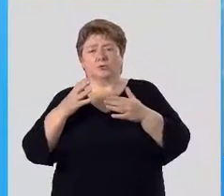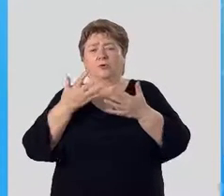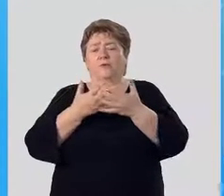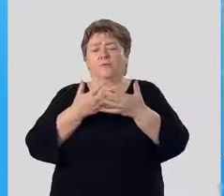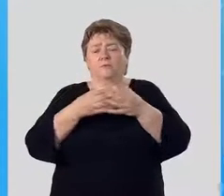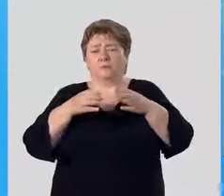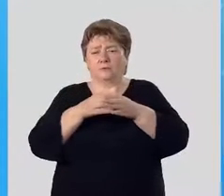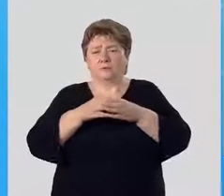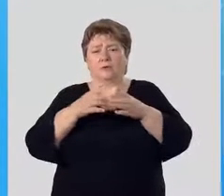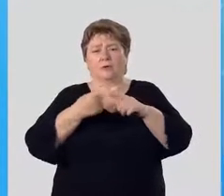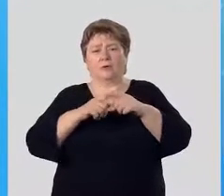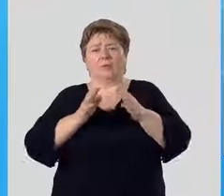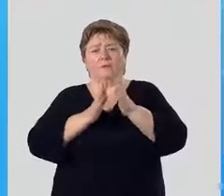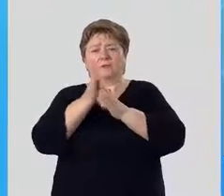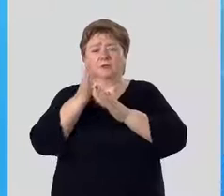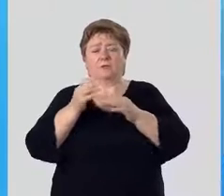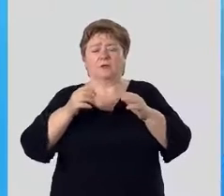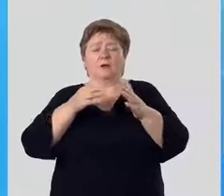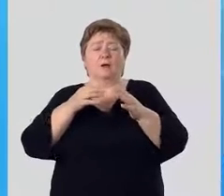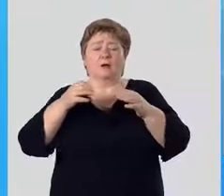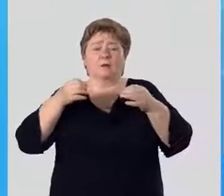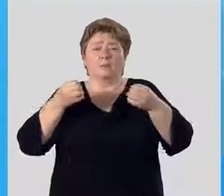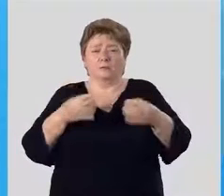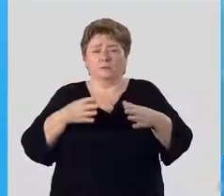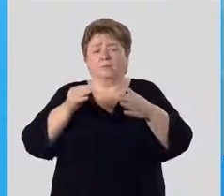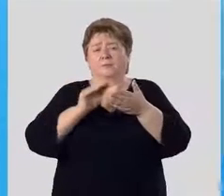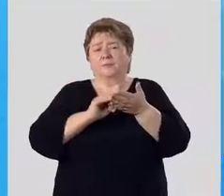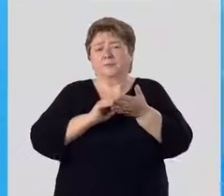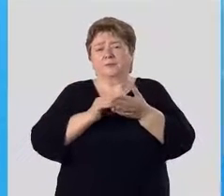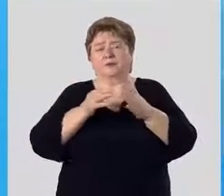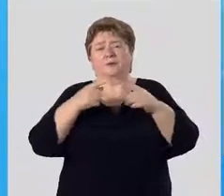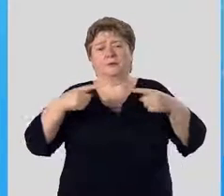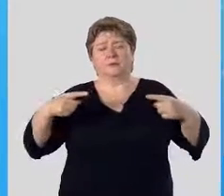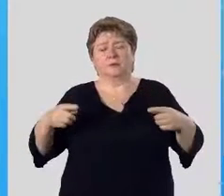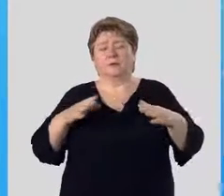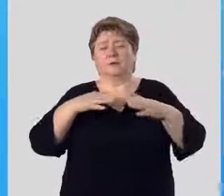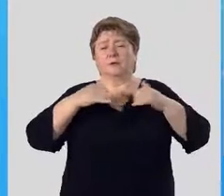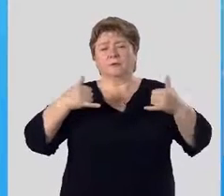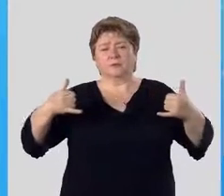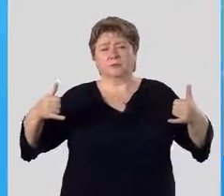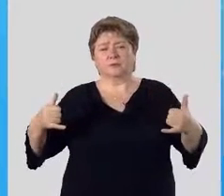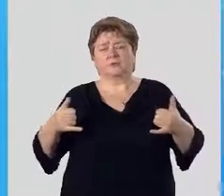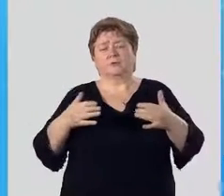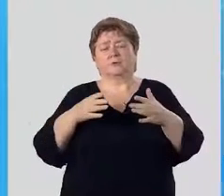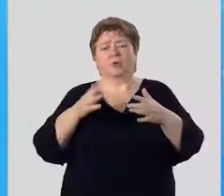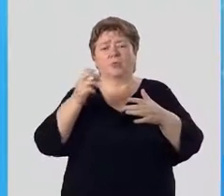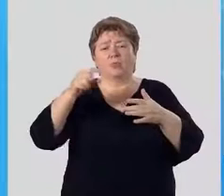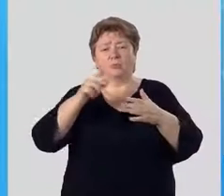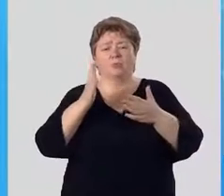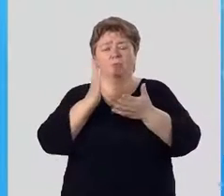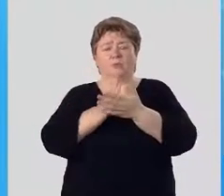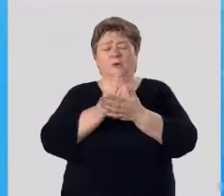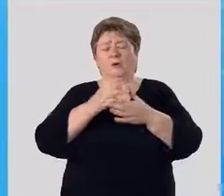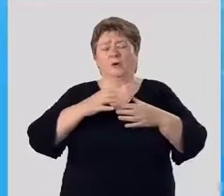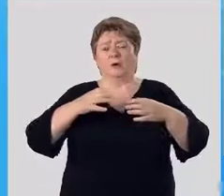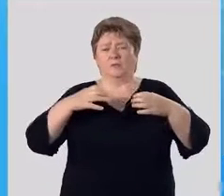видов этого растения. Обычная разновидность является самой распространенной. Дуб обладает